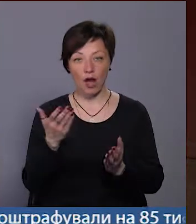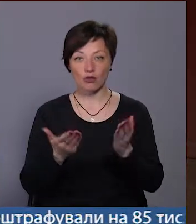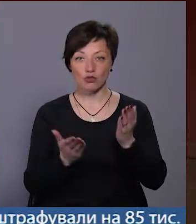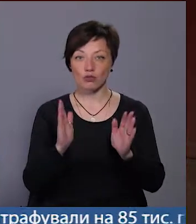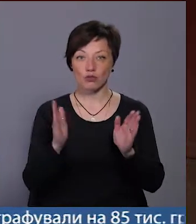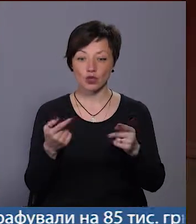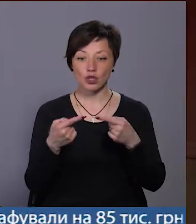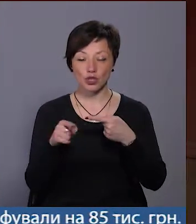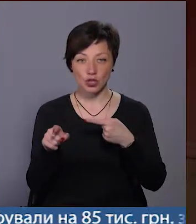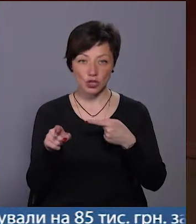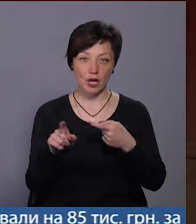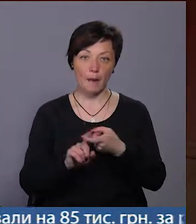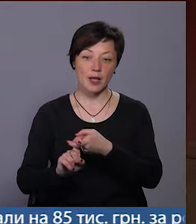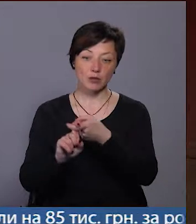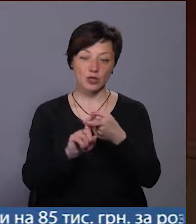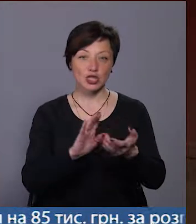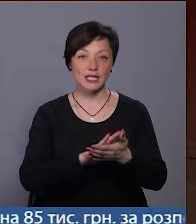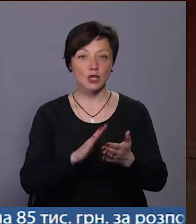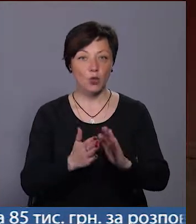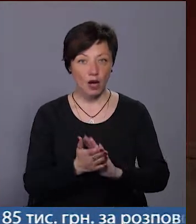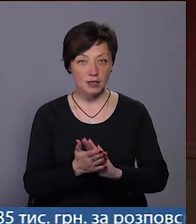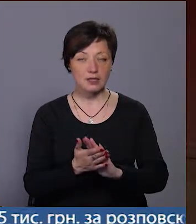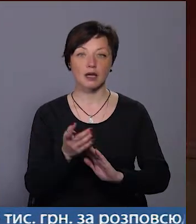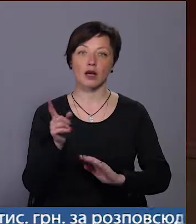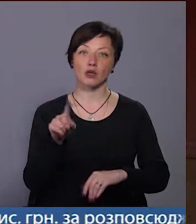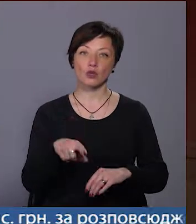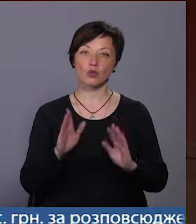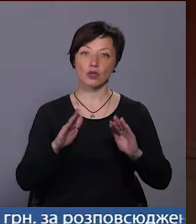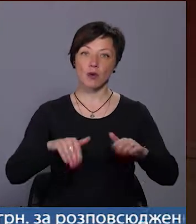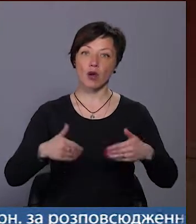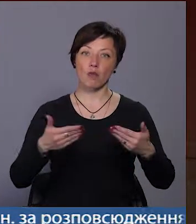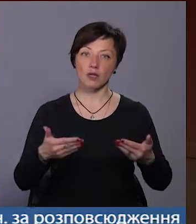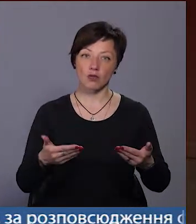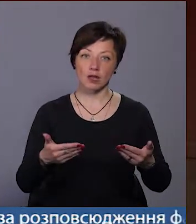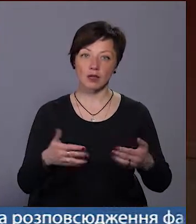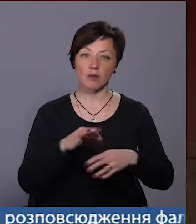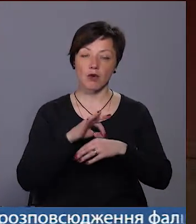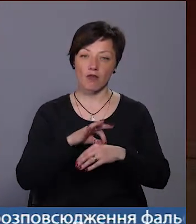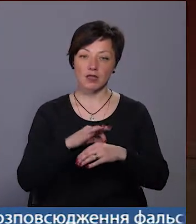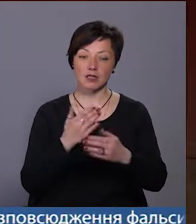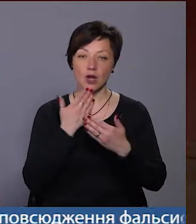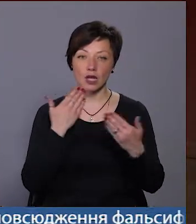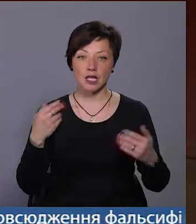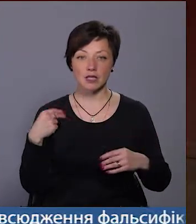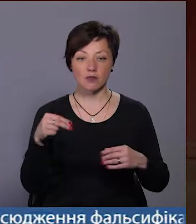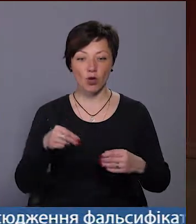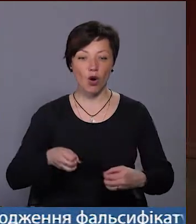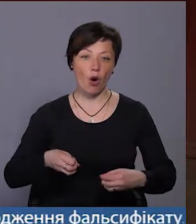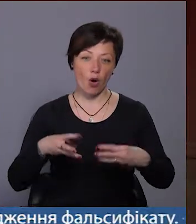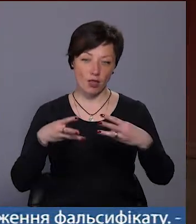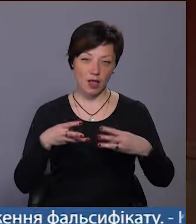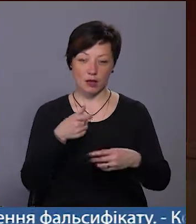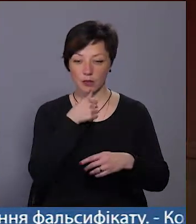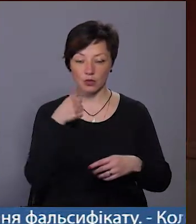буде якась інша епідеміологічна ситуація, то будемо рекомендувати все-таки провести останній дзвоник онлайн, як